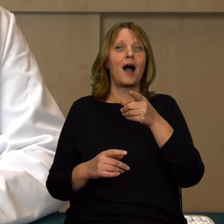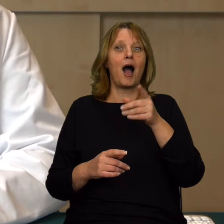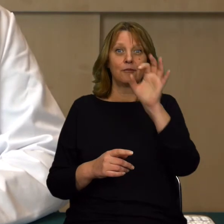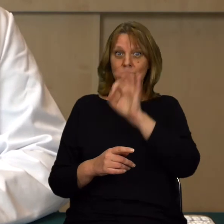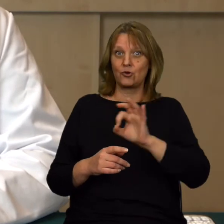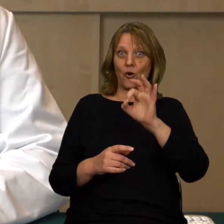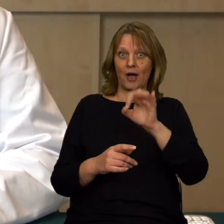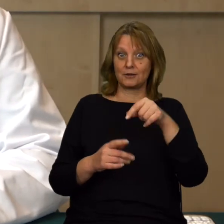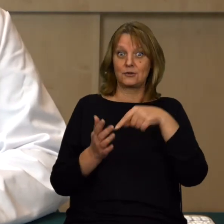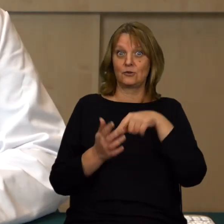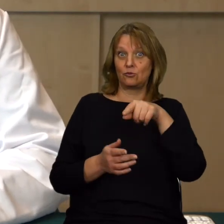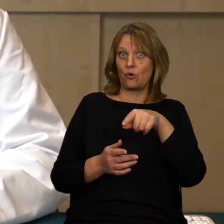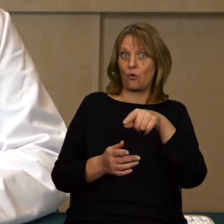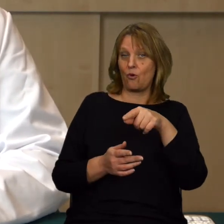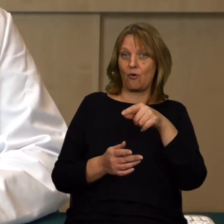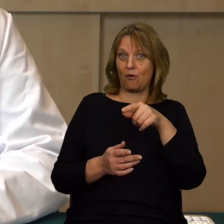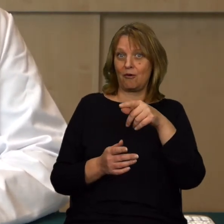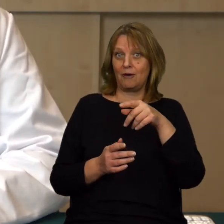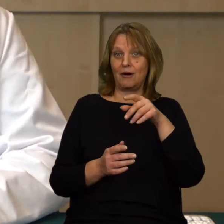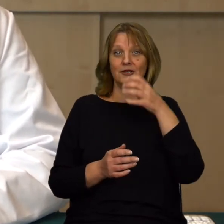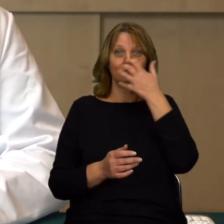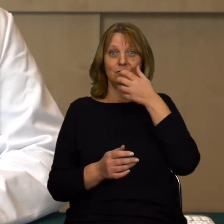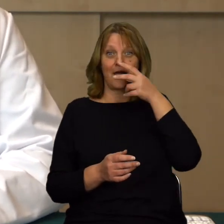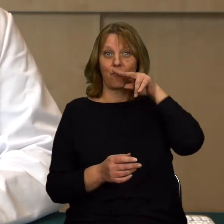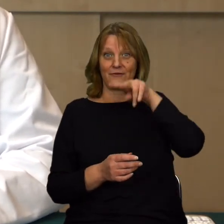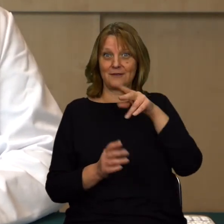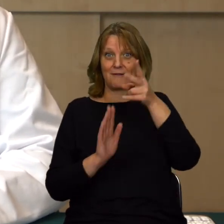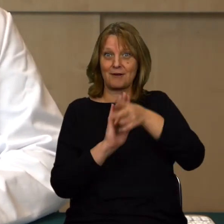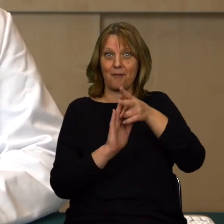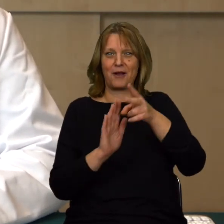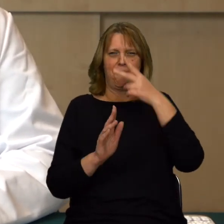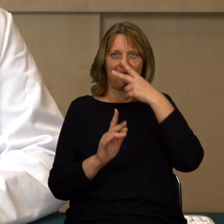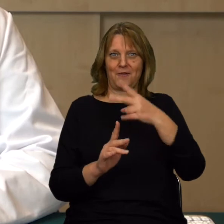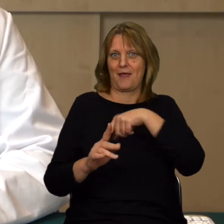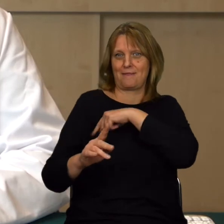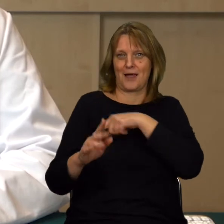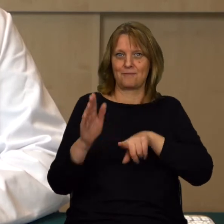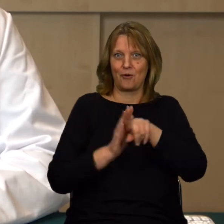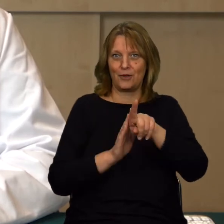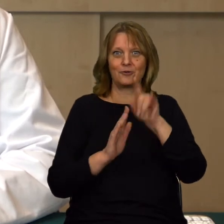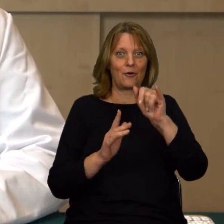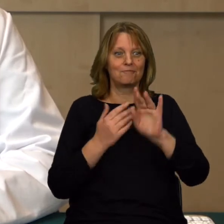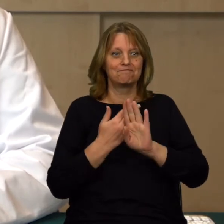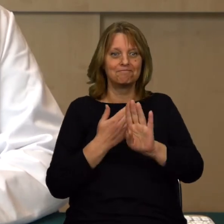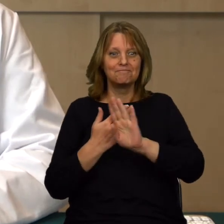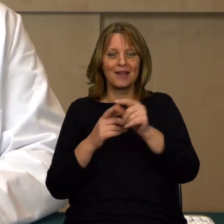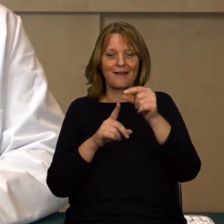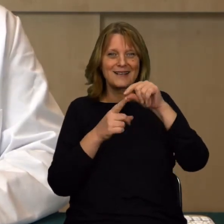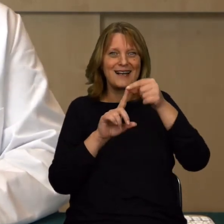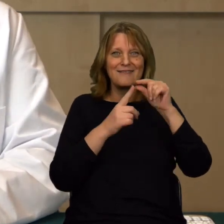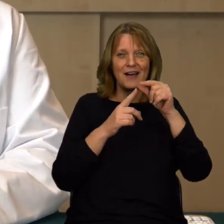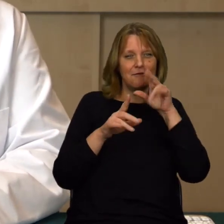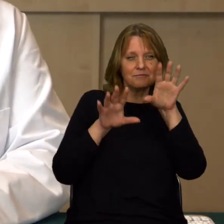termometr. Termometr, którego każdy piksel obrazka jest osobnym pomiarem temperatury.